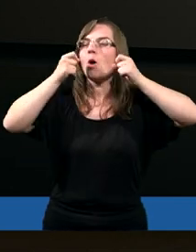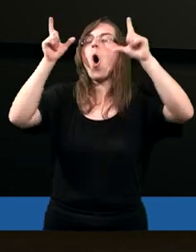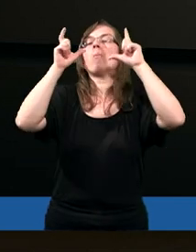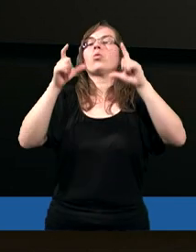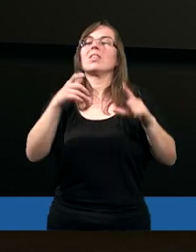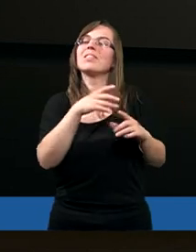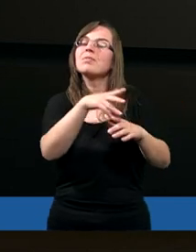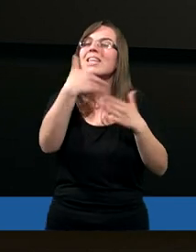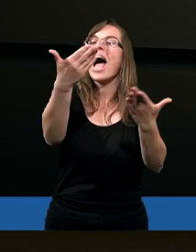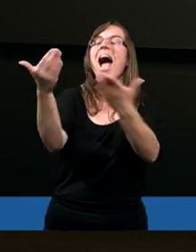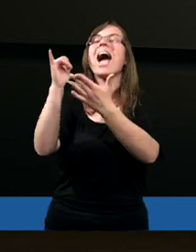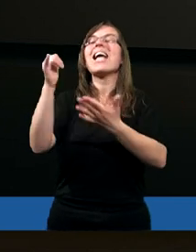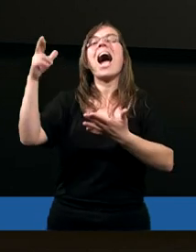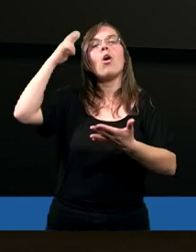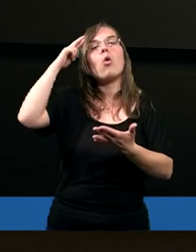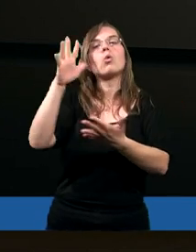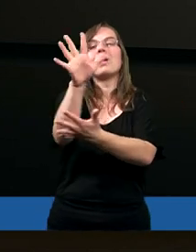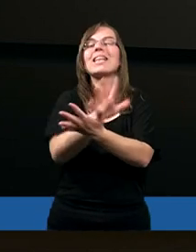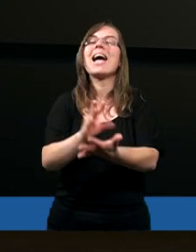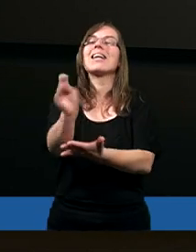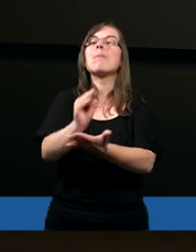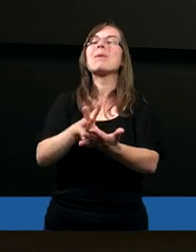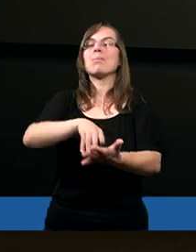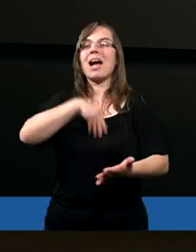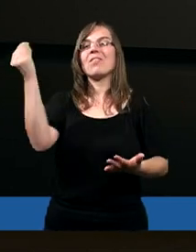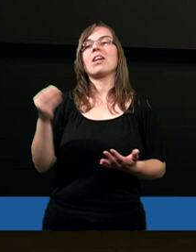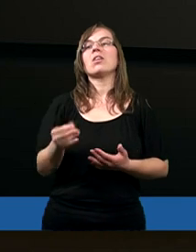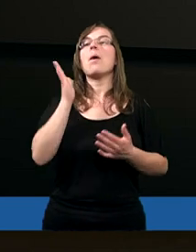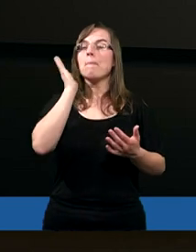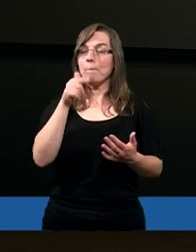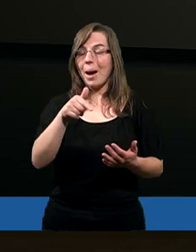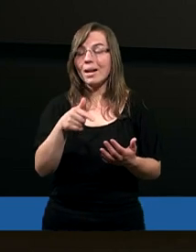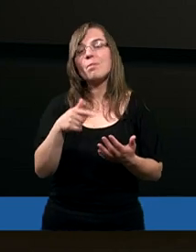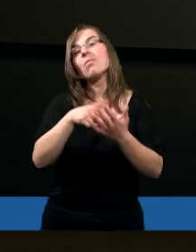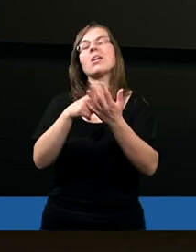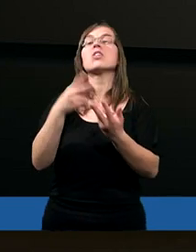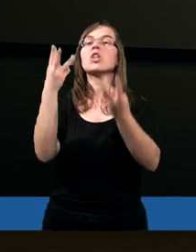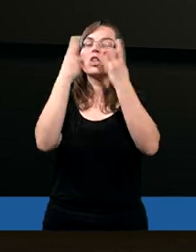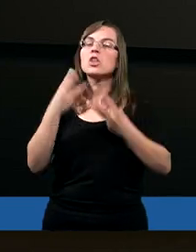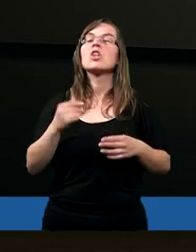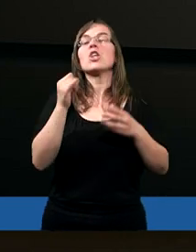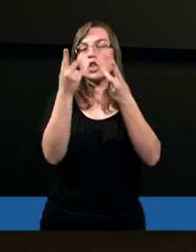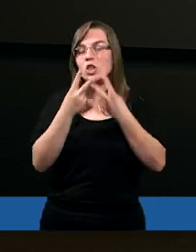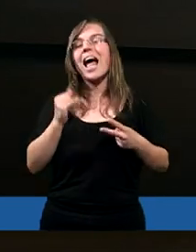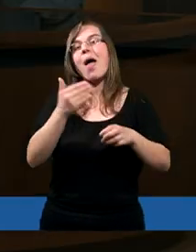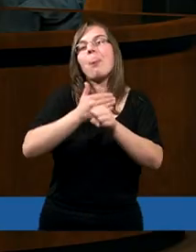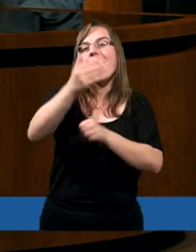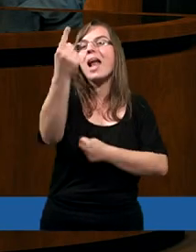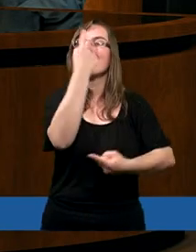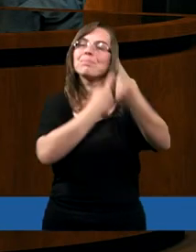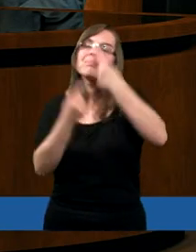daje nam do zrozumienia, jak rozumieć tekst Pisma Świętego. Więc będziemy o tym też dalej rozważać.